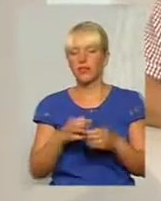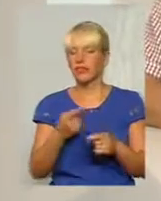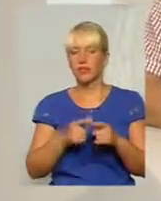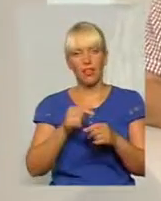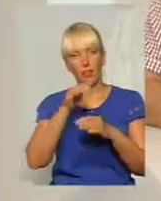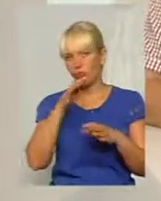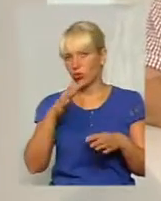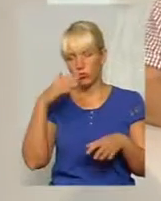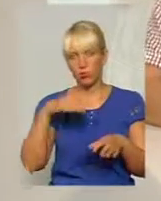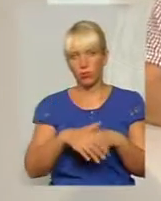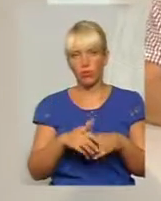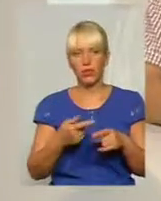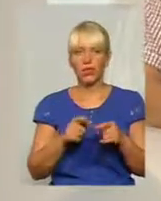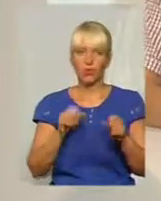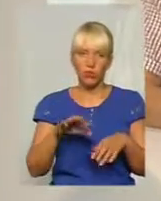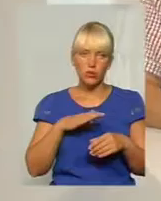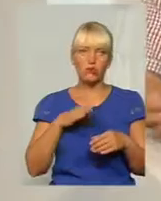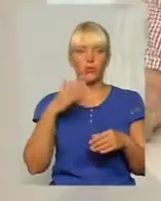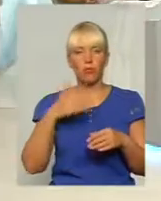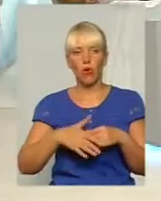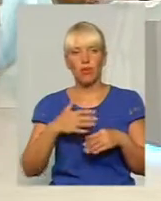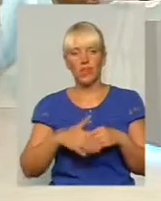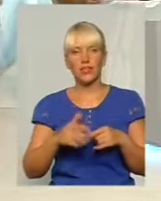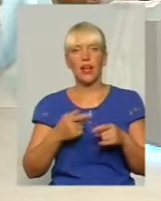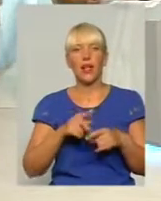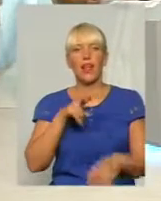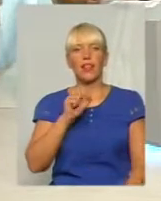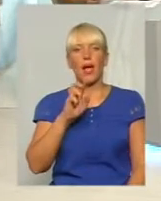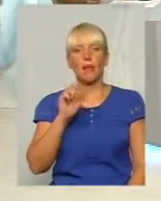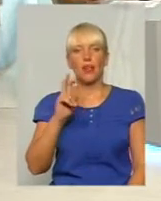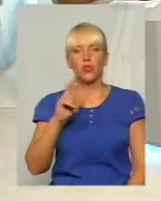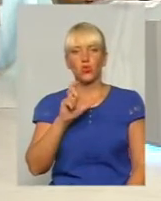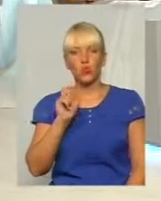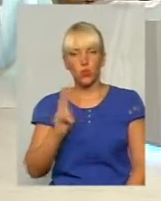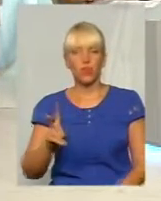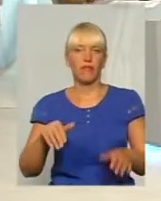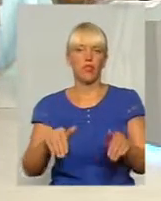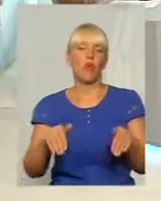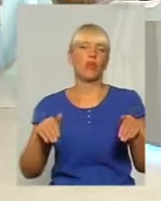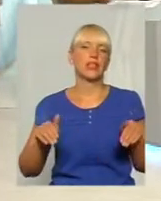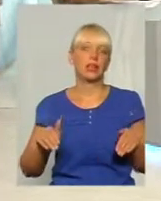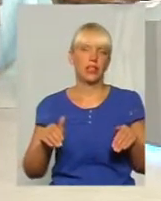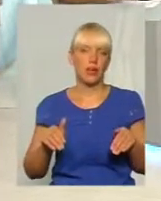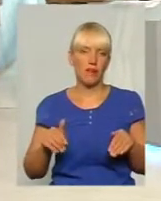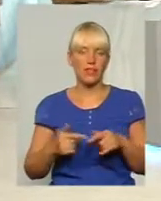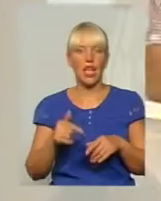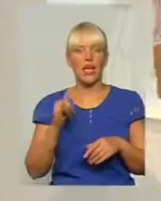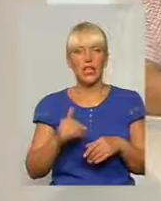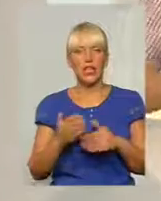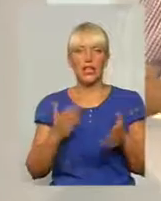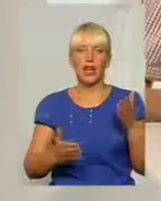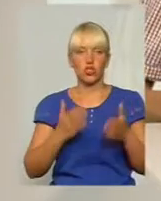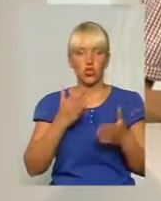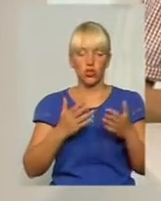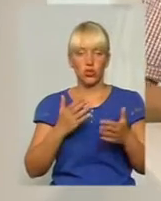бути таке пояснення. Ось, Сергій Лабазюк утримався з волі народу. Ось. І потім, якщо брати